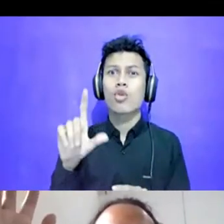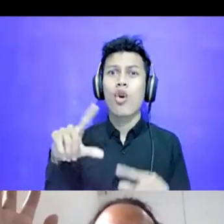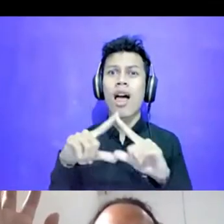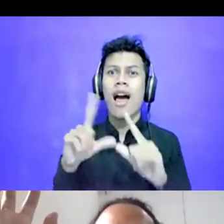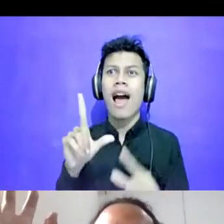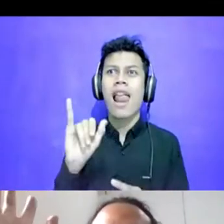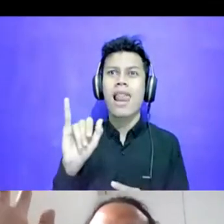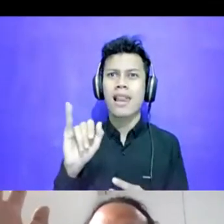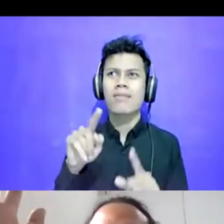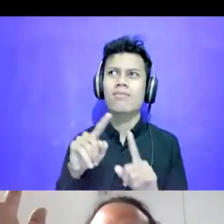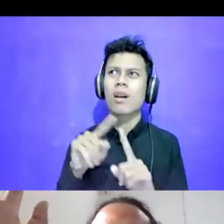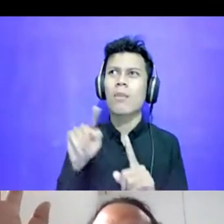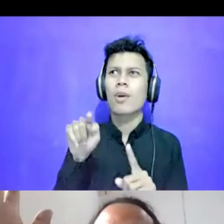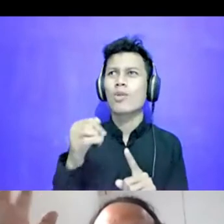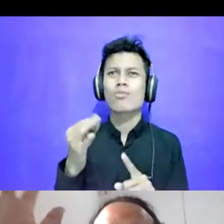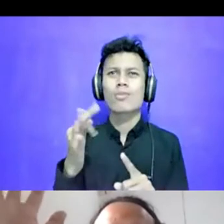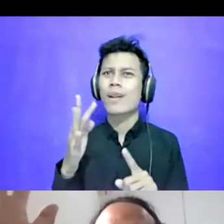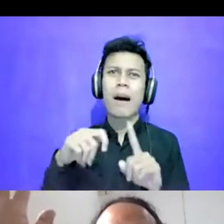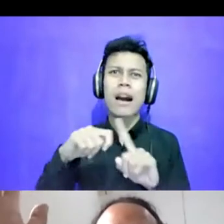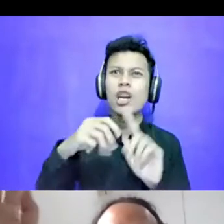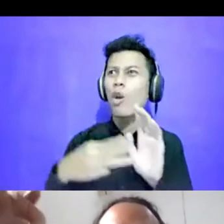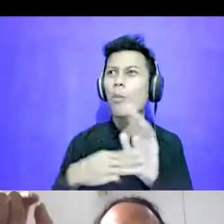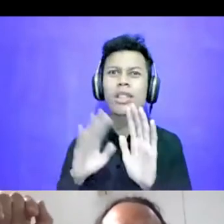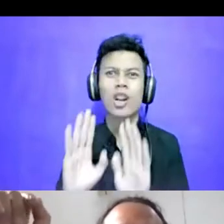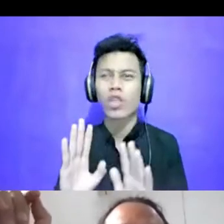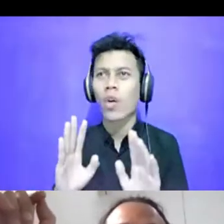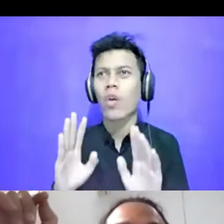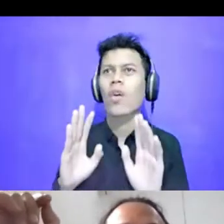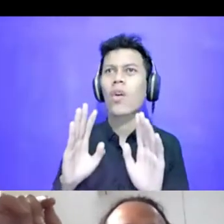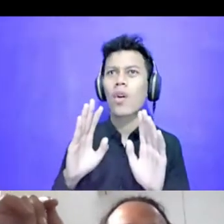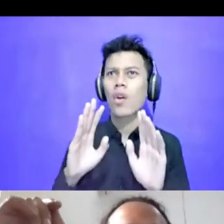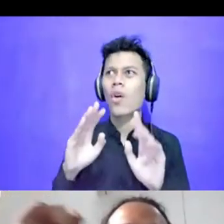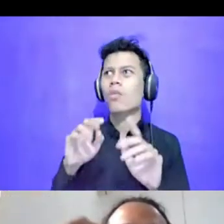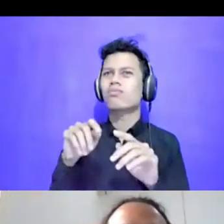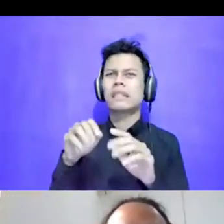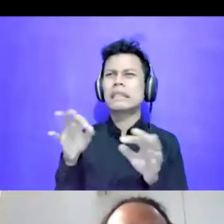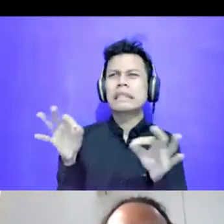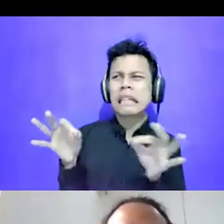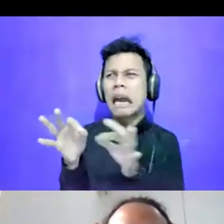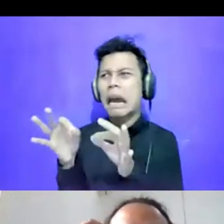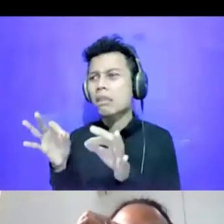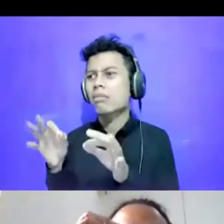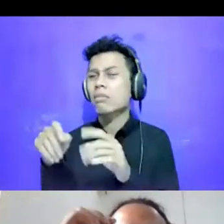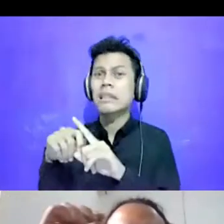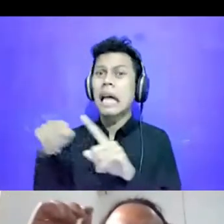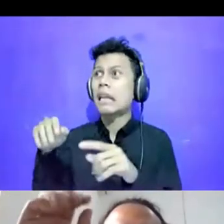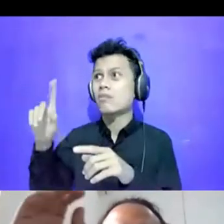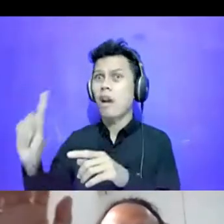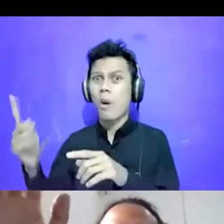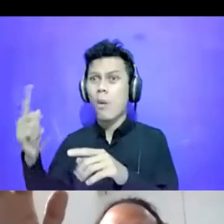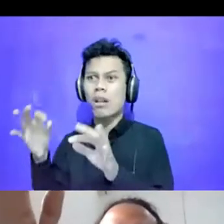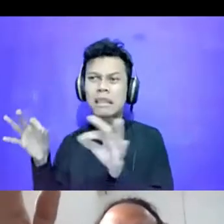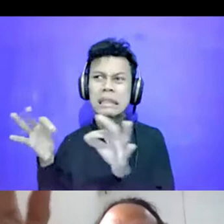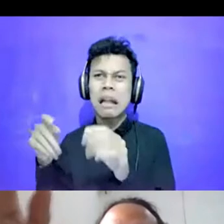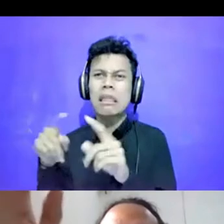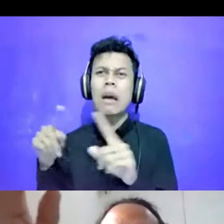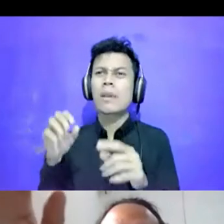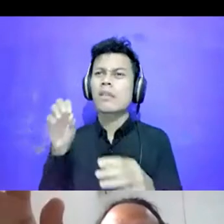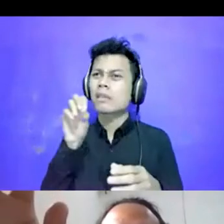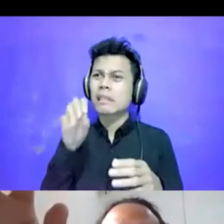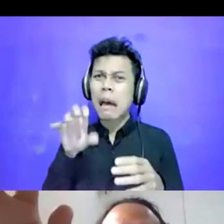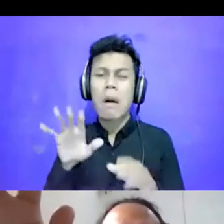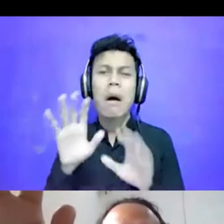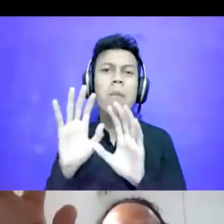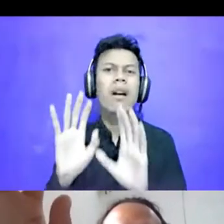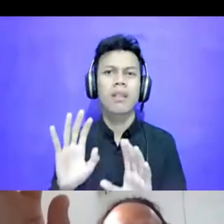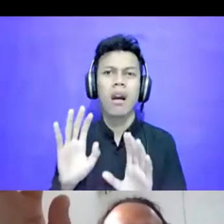Berapa Kilometer Dari Hulunya Sudah Langsung Tercemar Nah Semakin Ke Bawah Kita